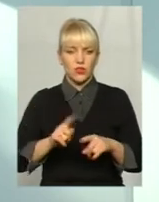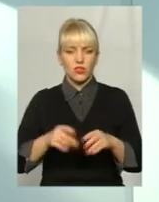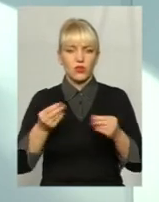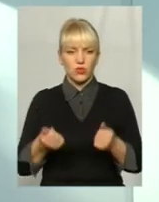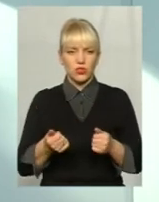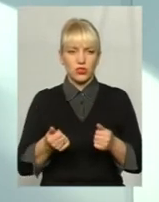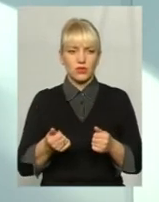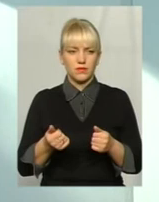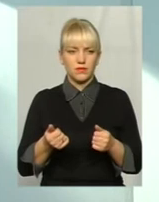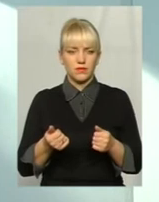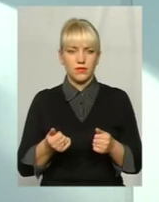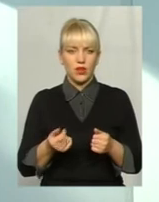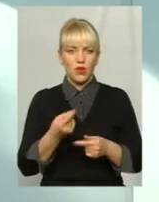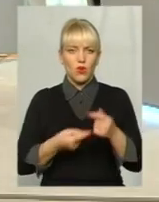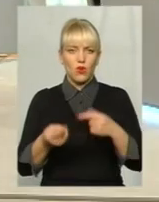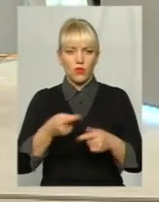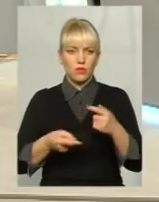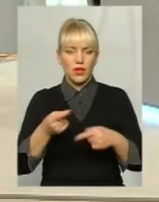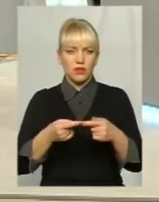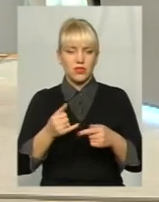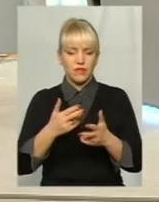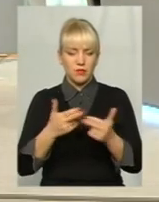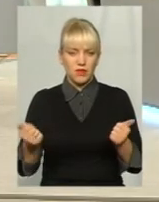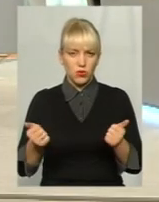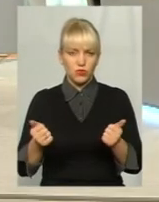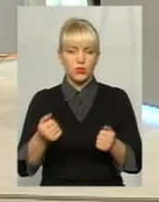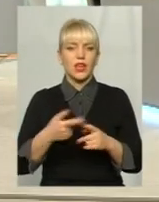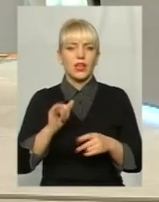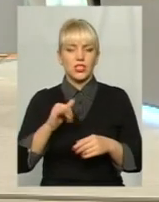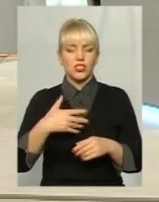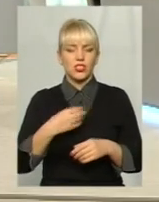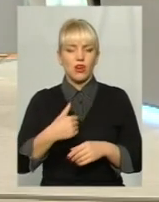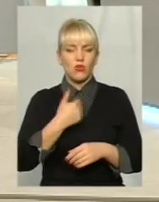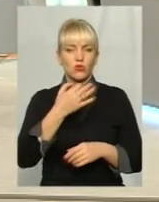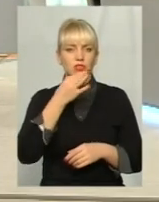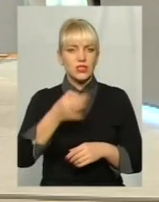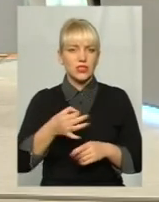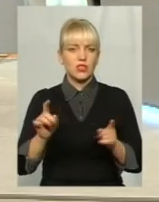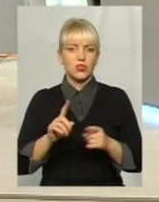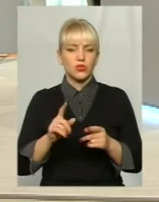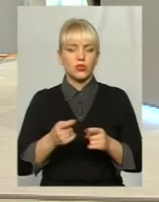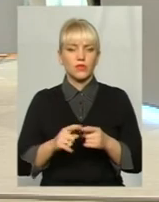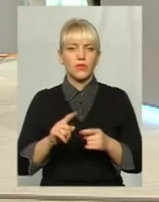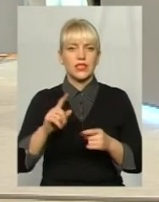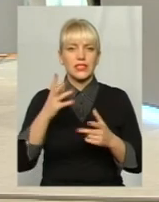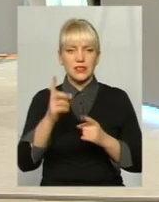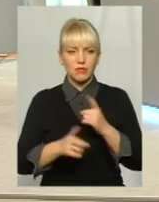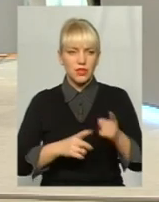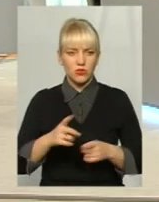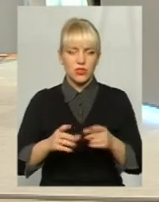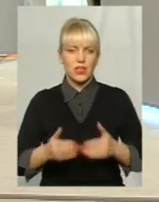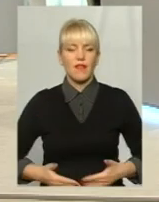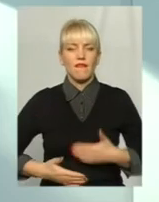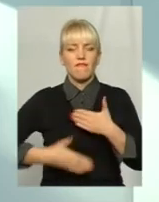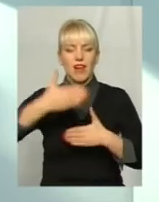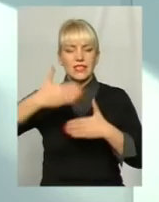виправдовують. Крім того, хочу ще сказати про те, що змінюються фасади